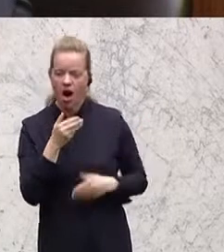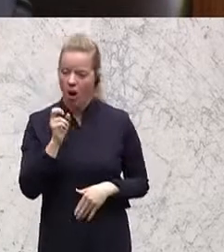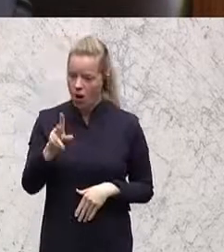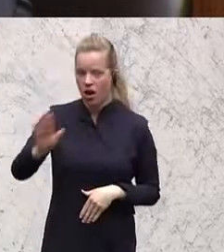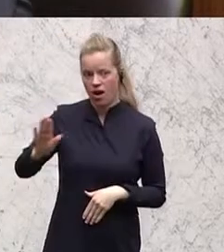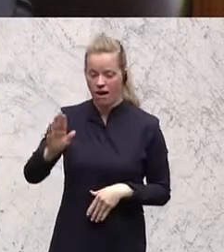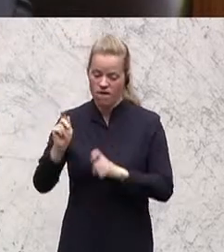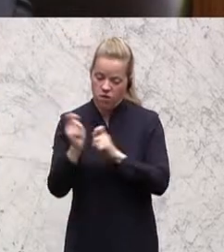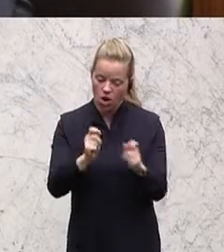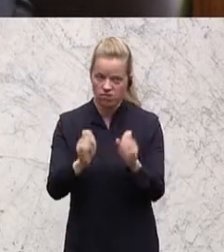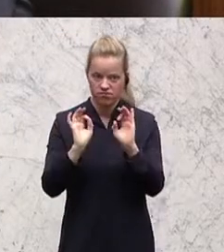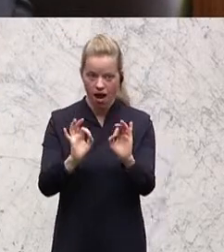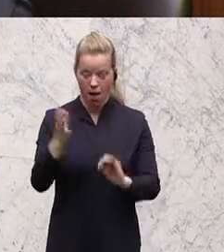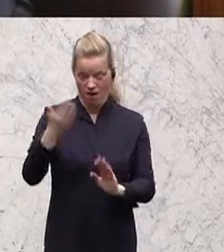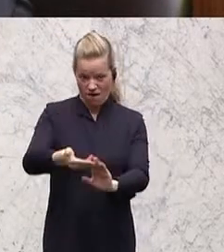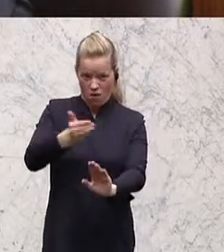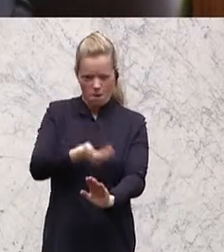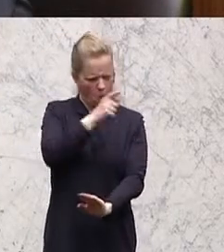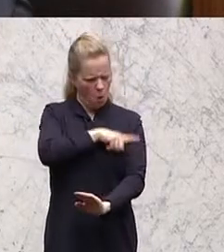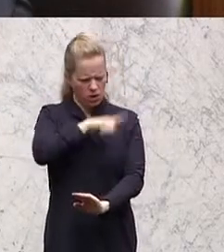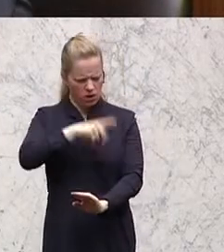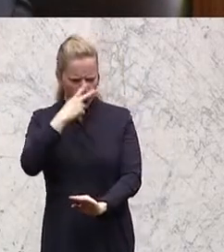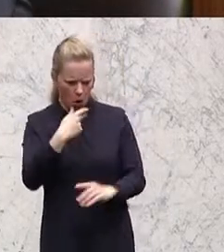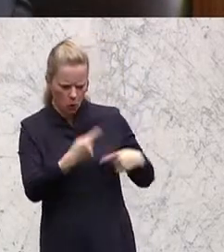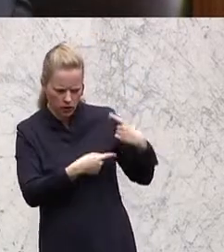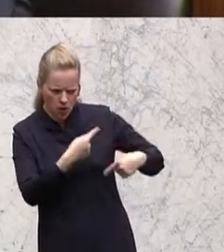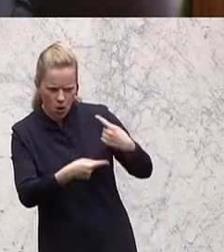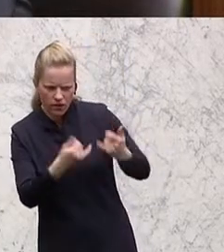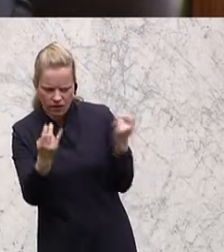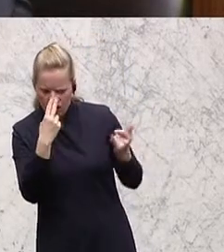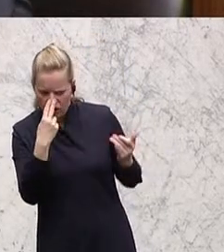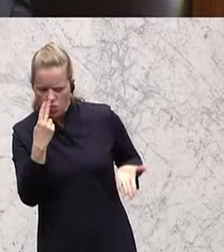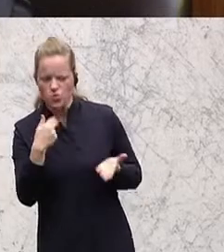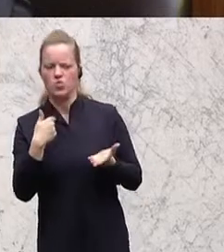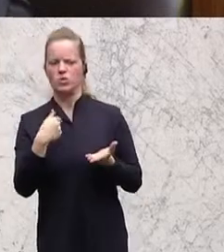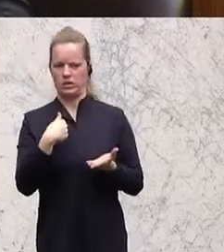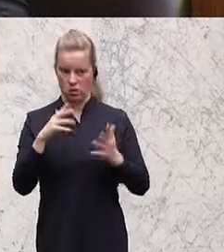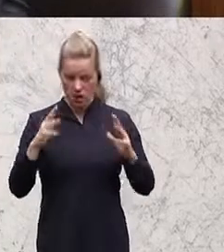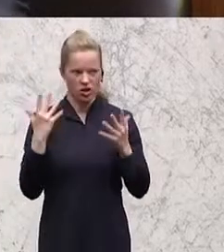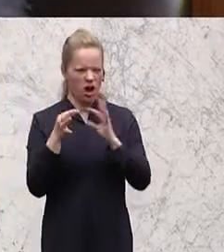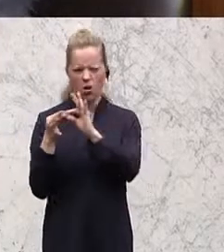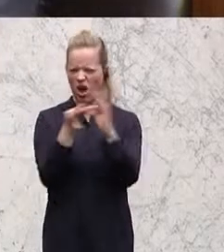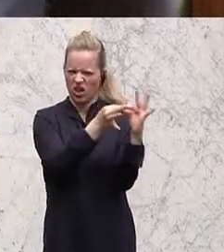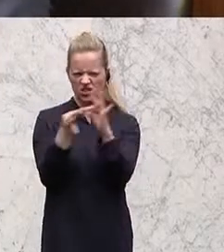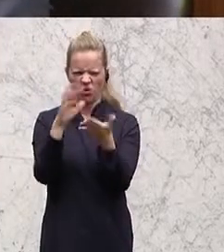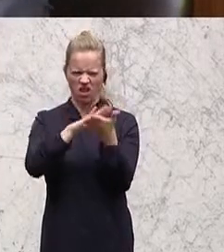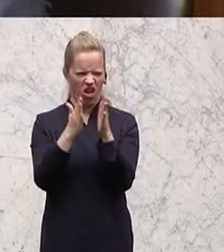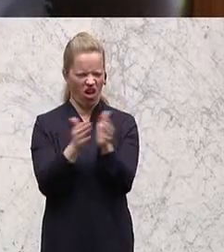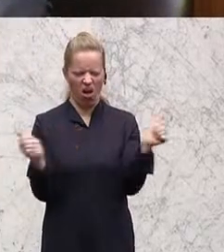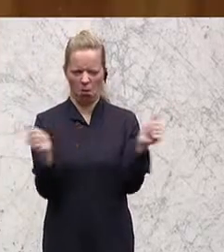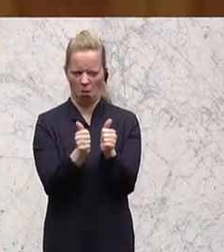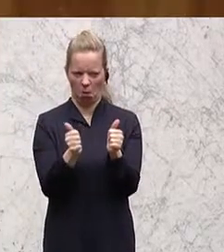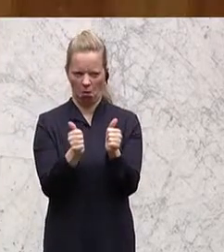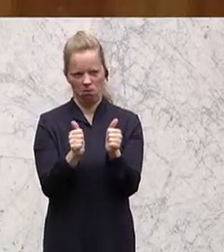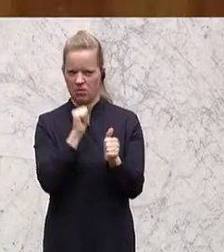sich den Track Record der letzten Monate anschaut, würde es mich doch überraschen, wenn man in dieser unglücklichen Koalitions-Ehe sich noch auf etwas so